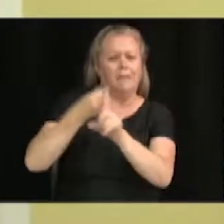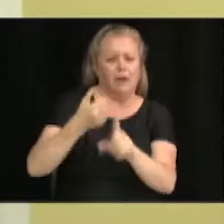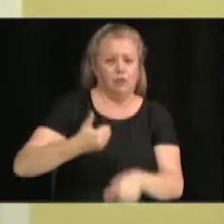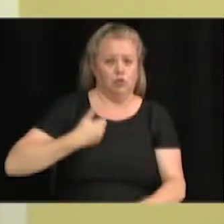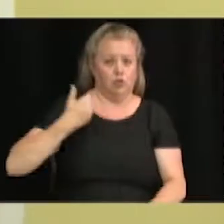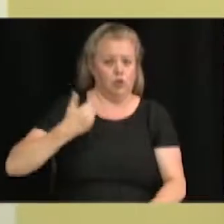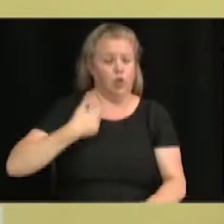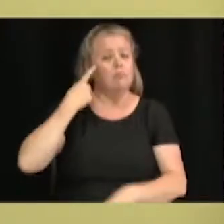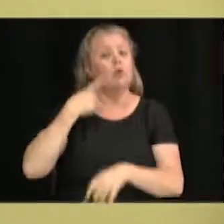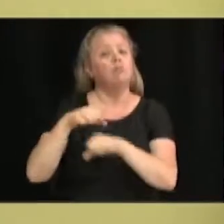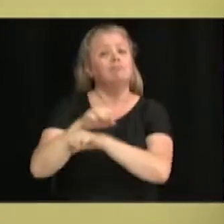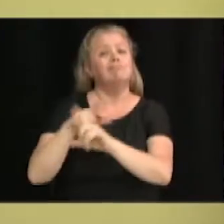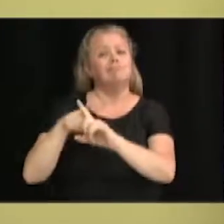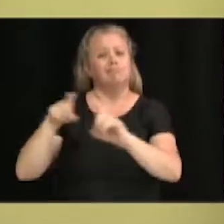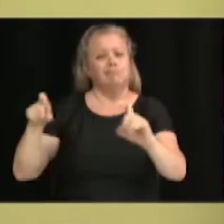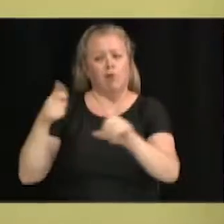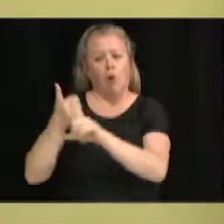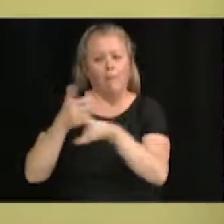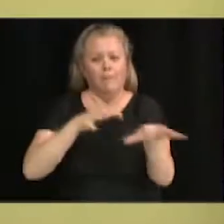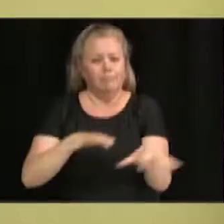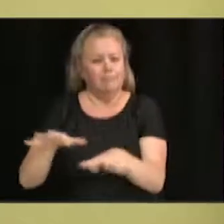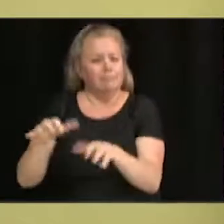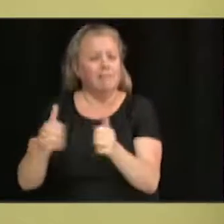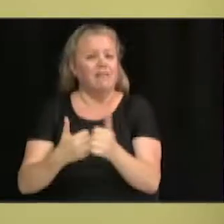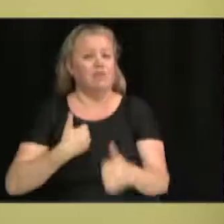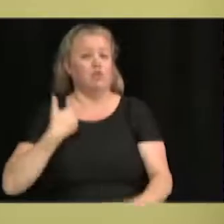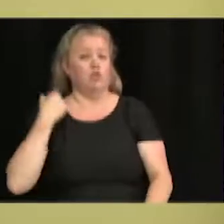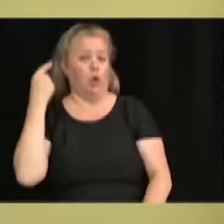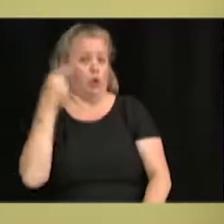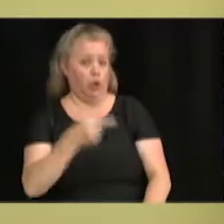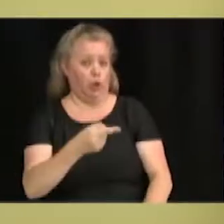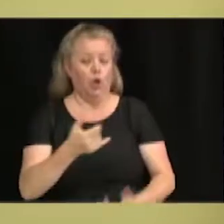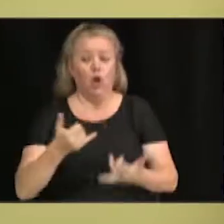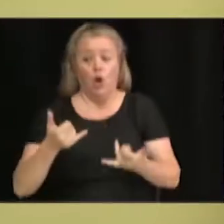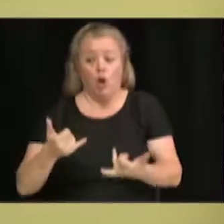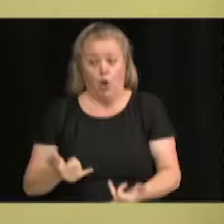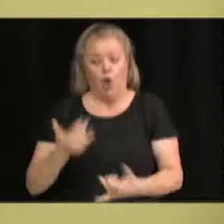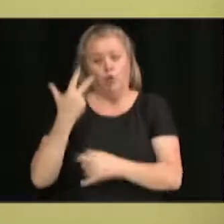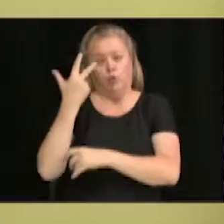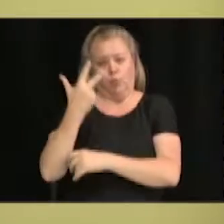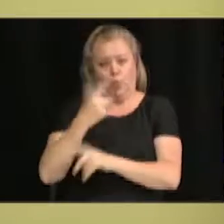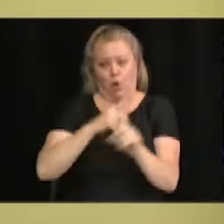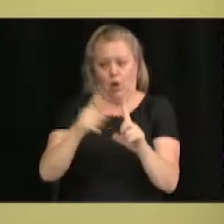en faveur des jeunes. Donc, cette année, nous remercions trois organismes et entreprises.